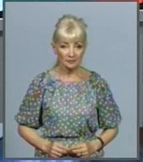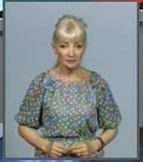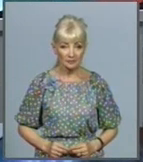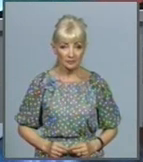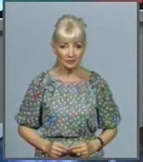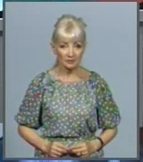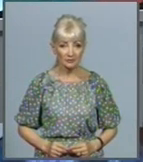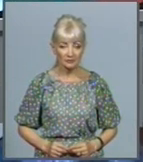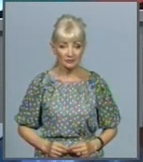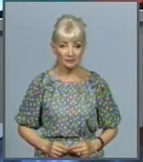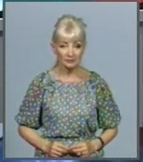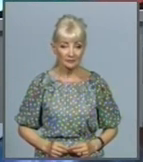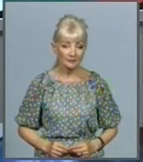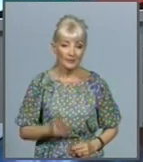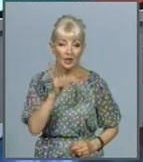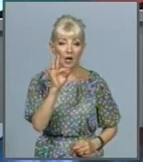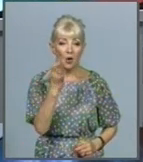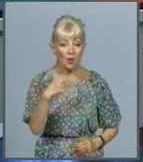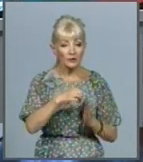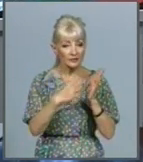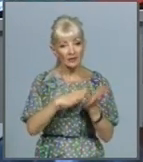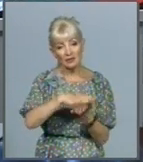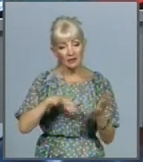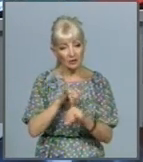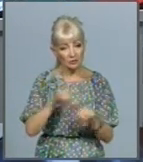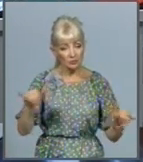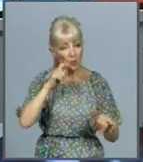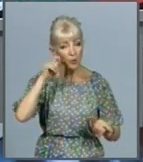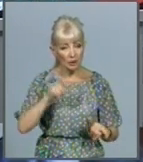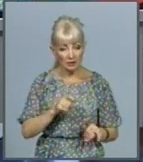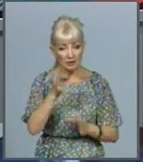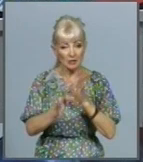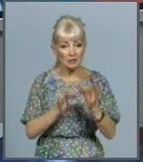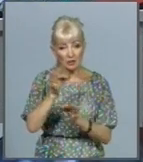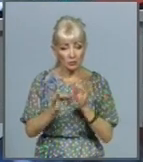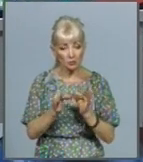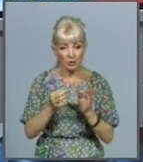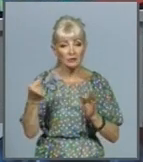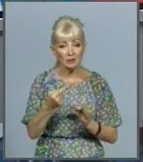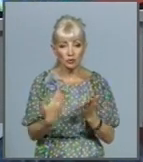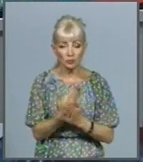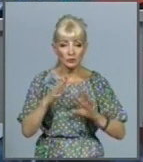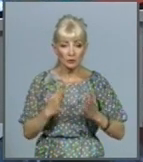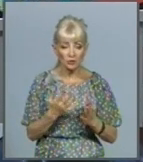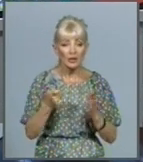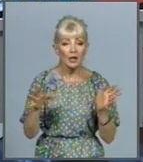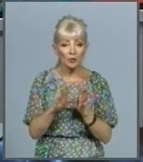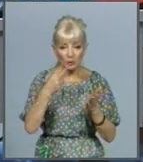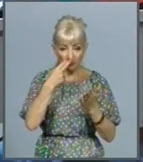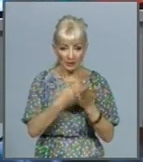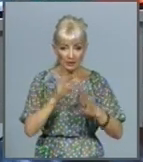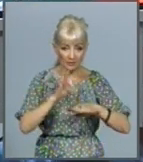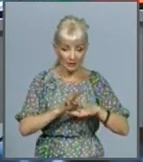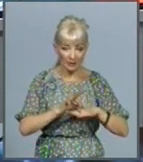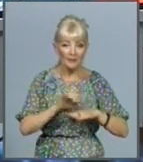Ковід-19 і далі шириться Україною. За добу плюс майже тисяча нових випадків. Це рекордний показник захворюваності за весь час